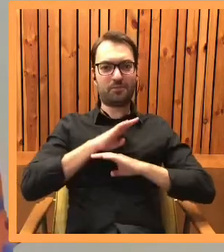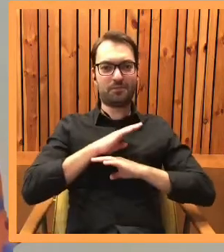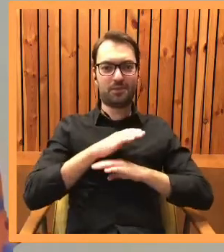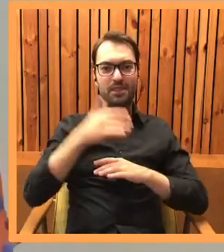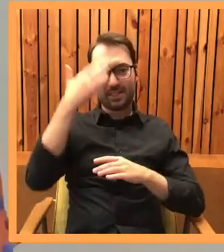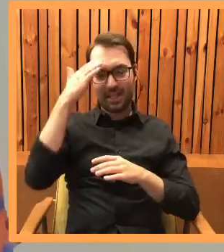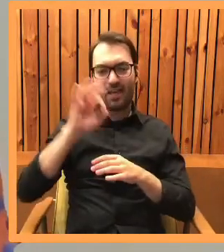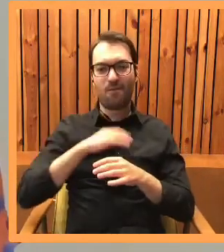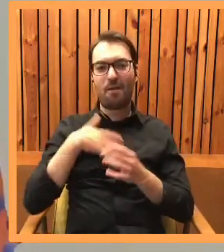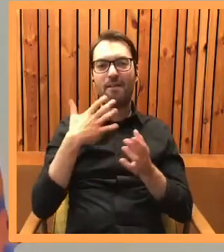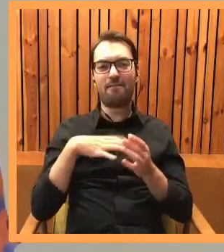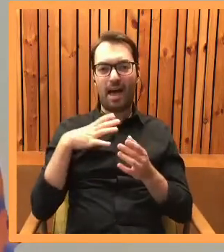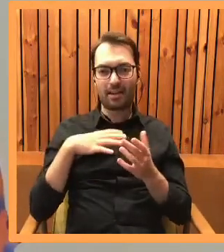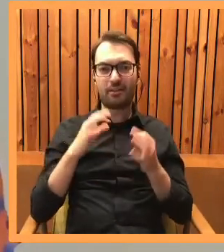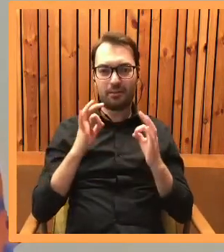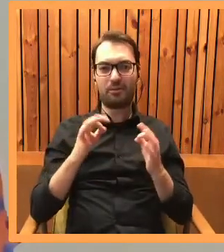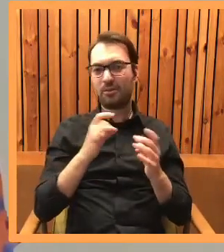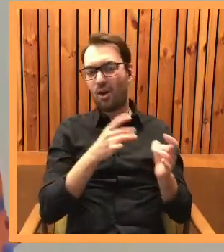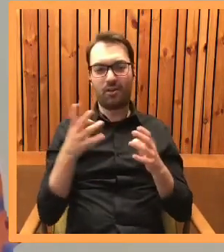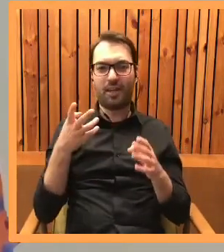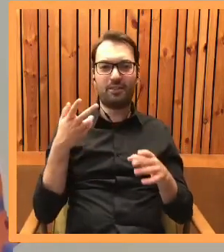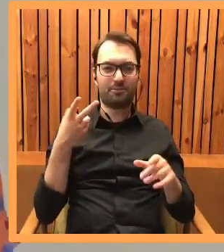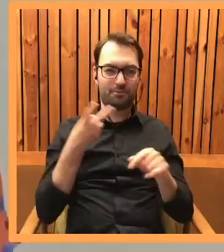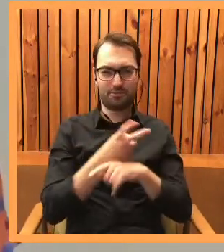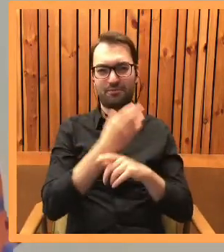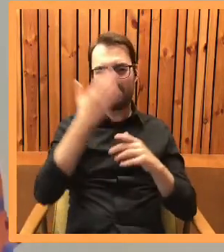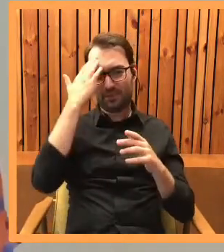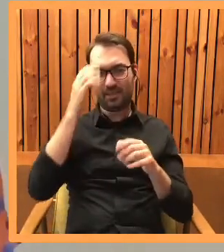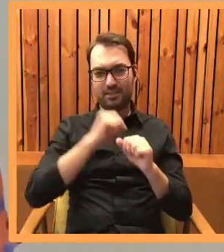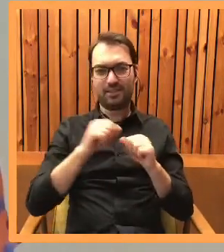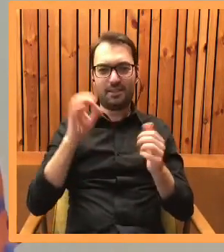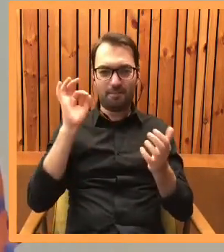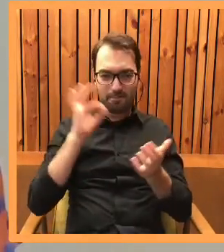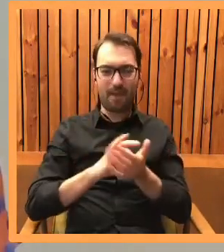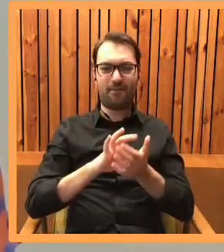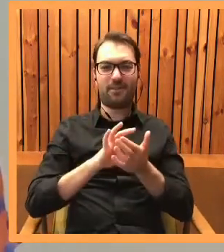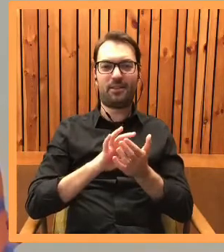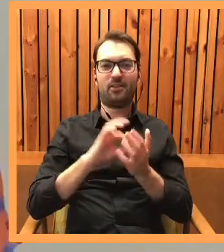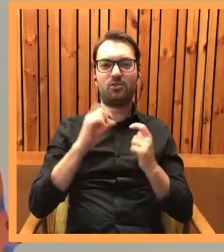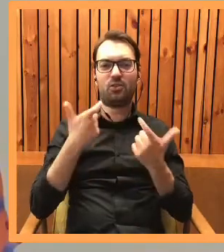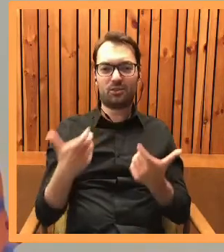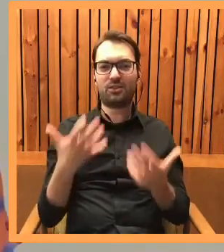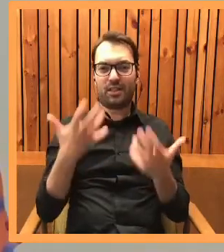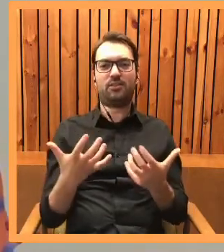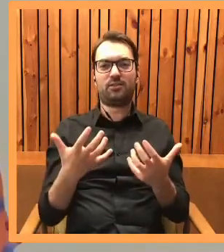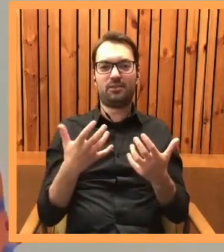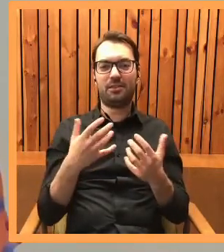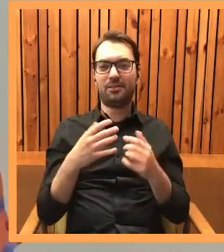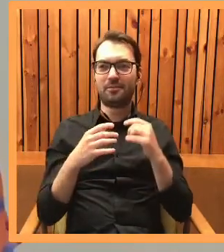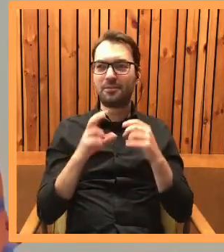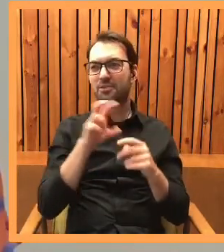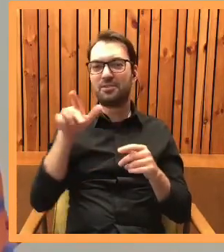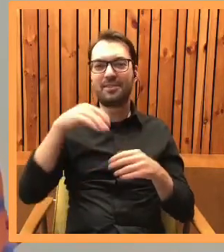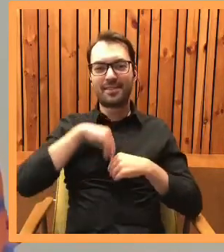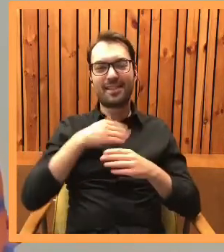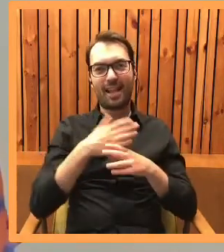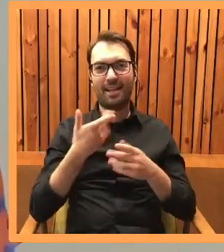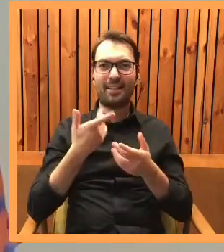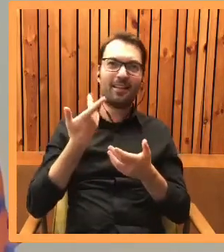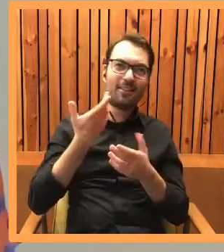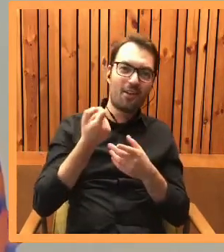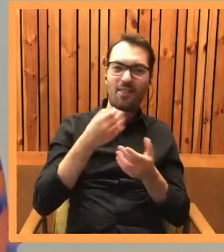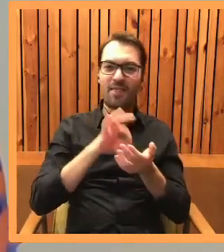wchodzisz i po prostu wiesz, że jesteś pewna tego, co piszesz? Czy cały czas masz w sobie jeszcze jakiś taki rodzaj niepewności